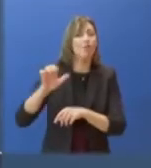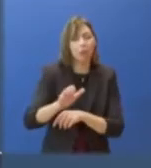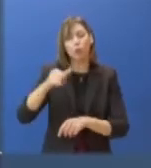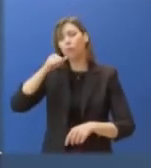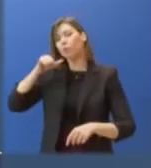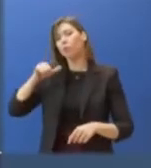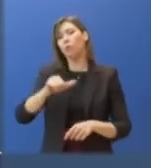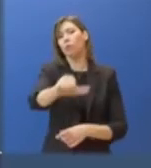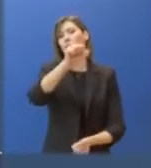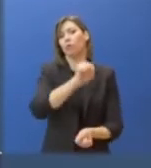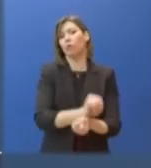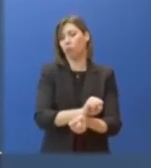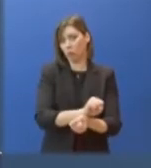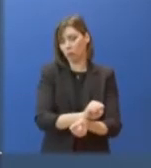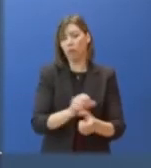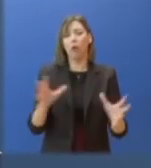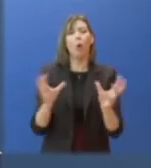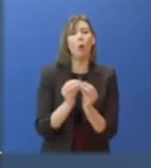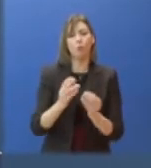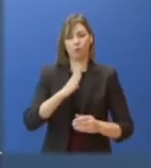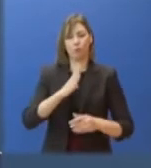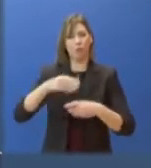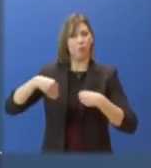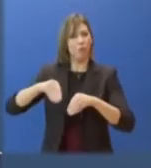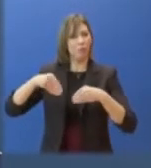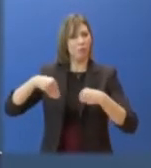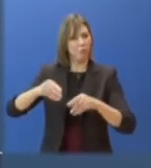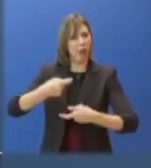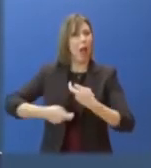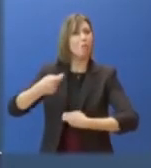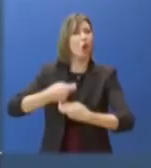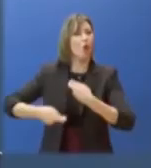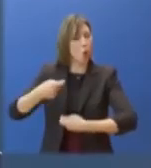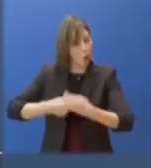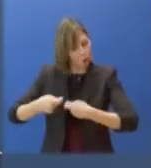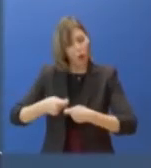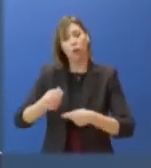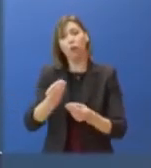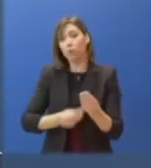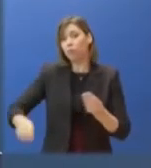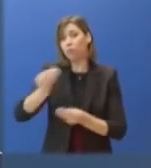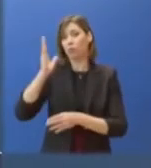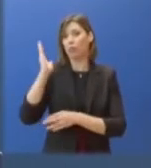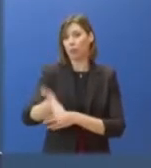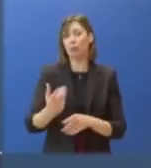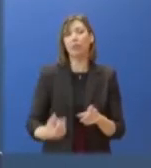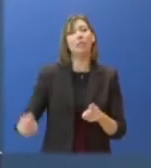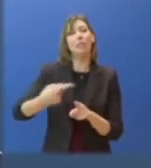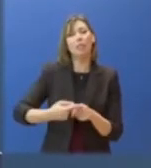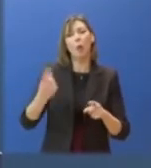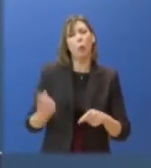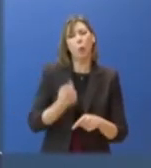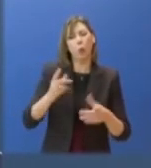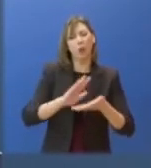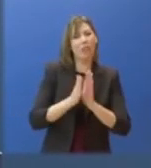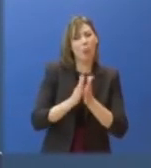Αυξήθηκαν οι ποινές για την εμπορία ανθρώπων και επαναφέρθηκε ως αξιόπινη πράξη η μαστροπία. Αυστηροποιήθηκαν οι προϋποθέσεις για